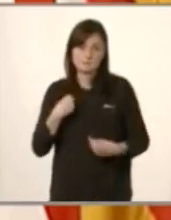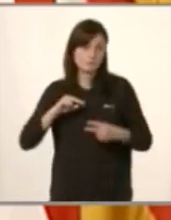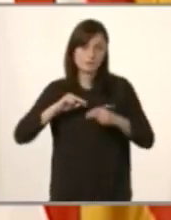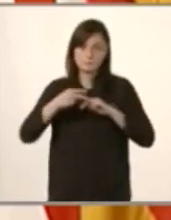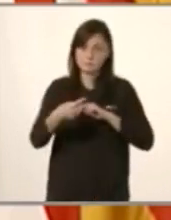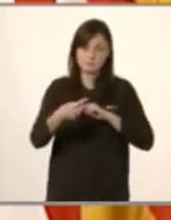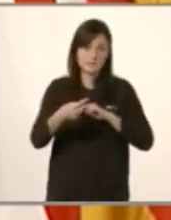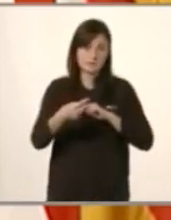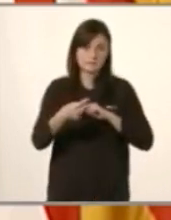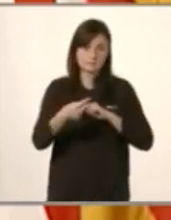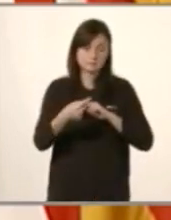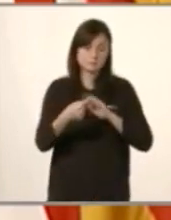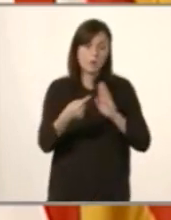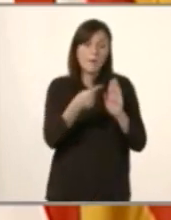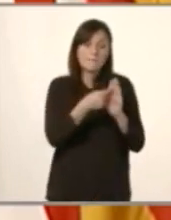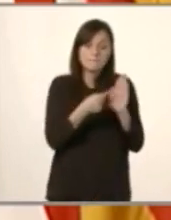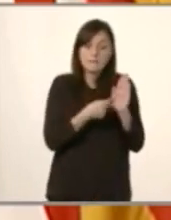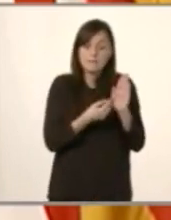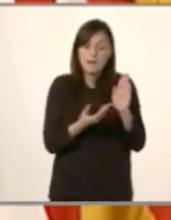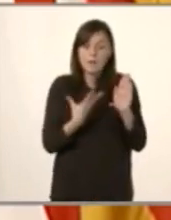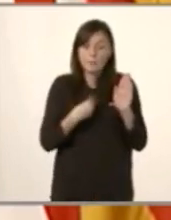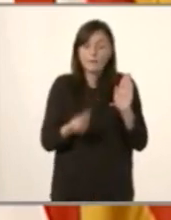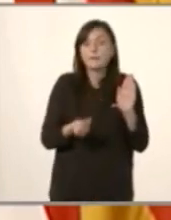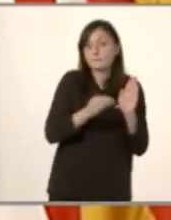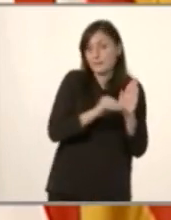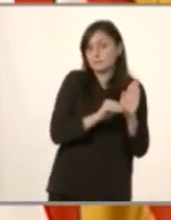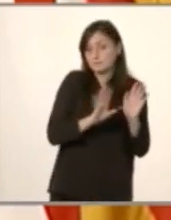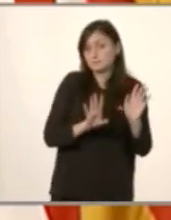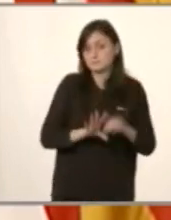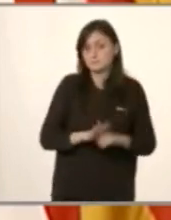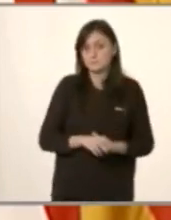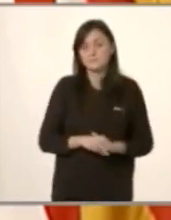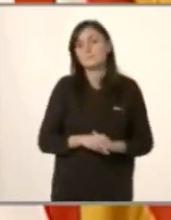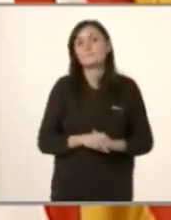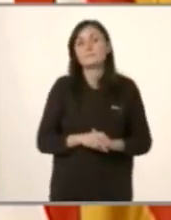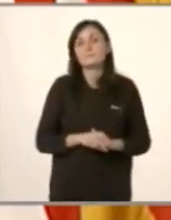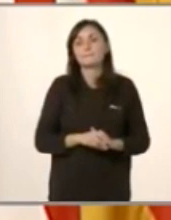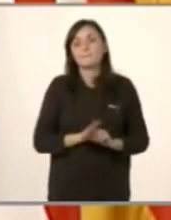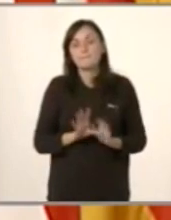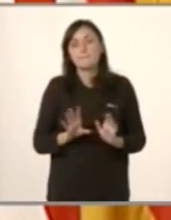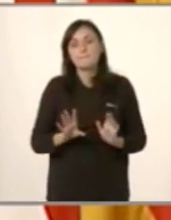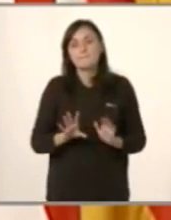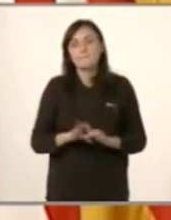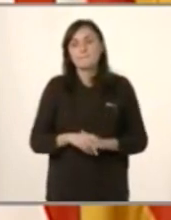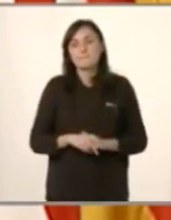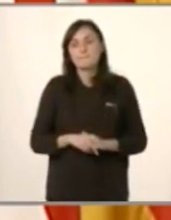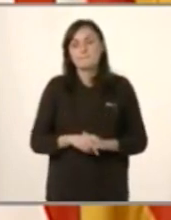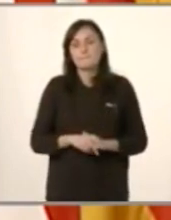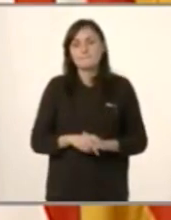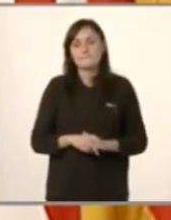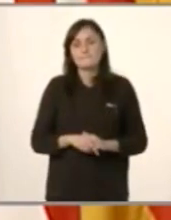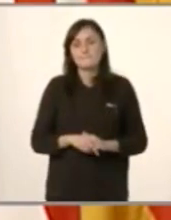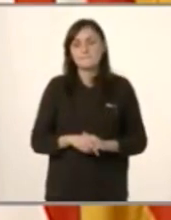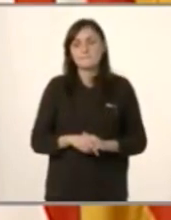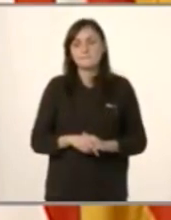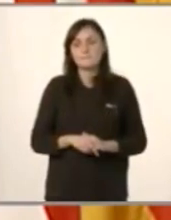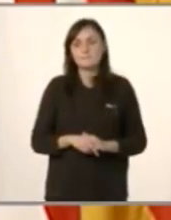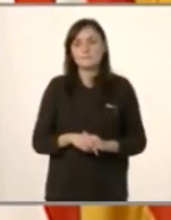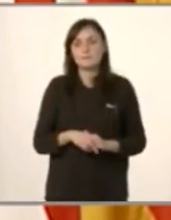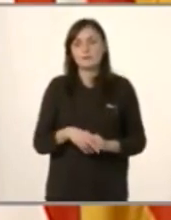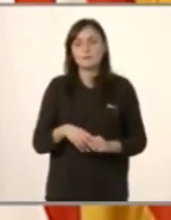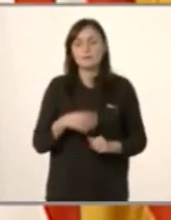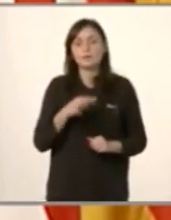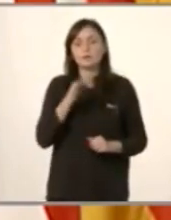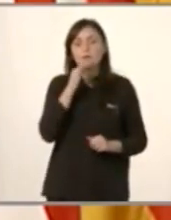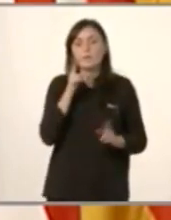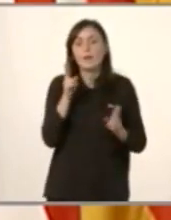No se pot descartar cap mesura, per un costat. Però també jo, quan diuen, en què